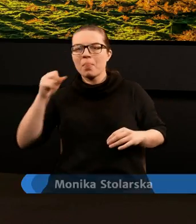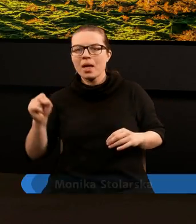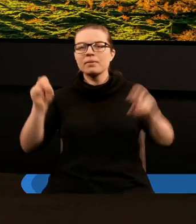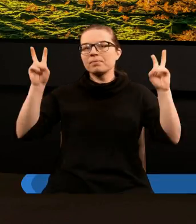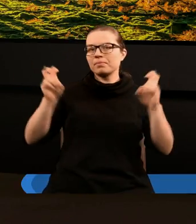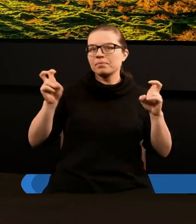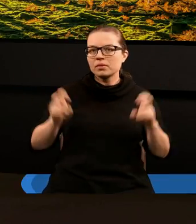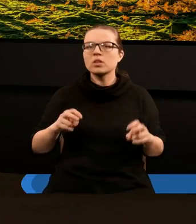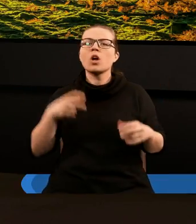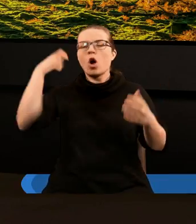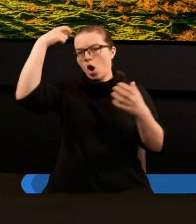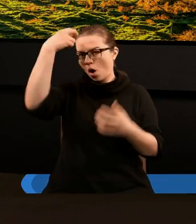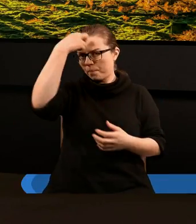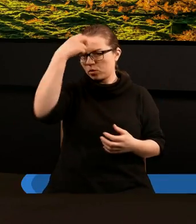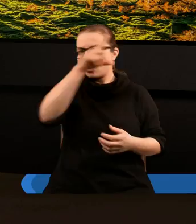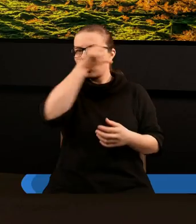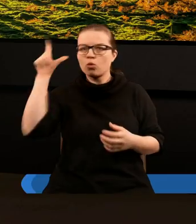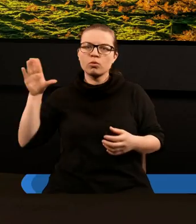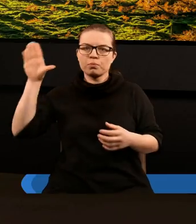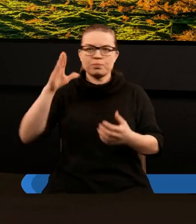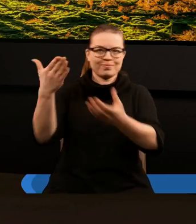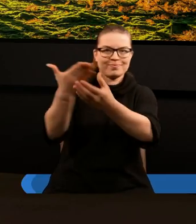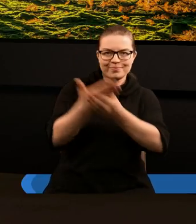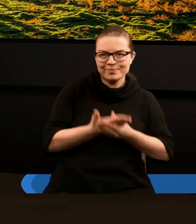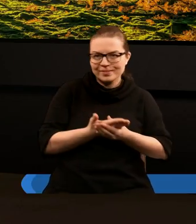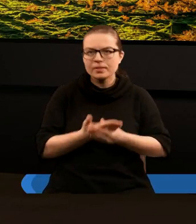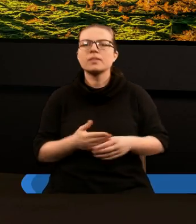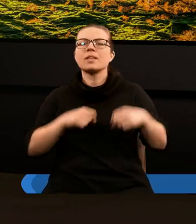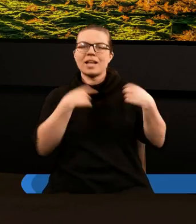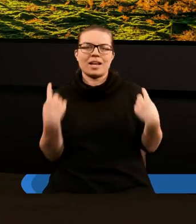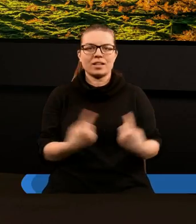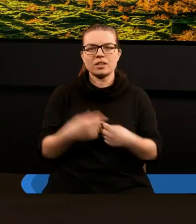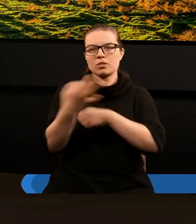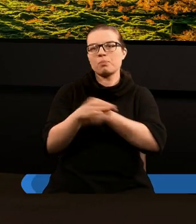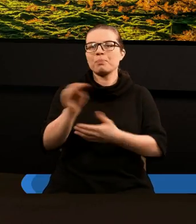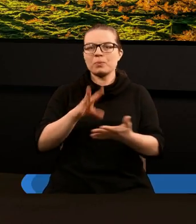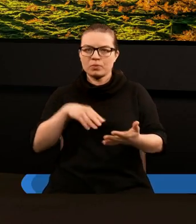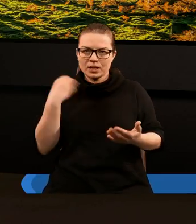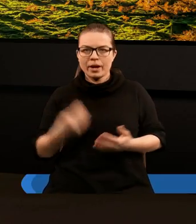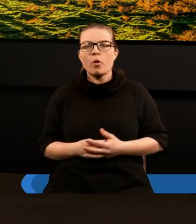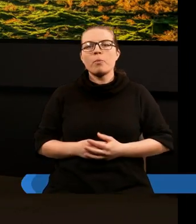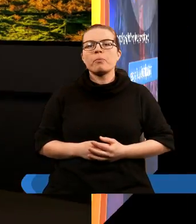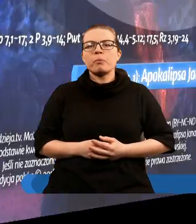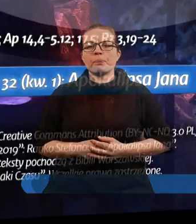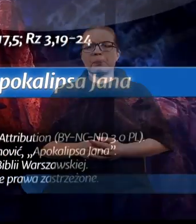pod tytułem Opieczętowany Lud Boży. Zapraszam do studiowania Pisma Świętego.